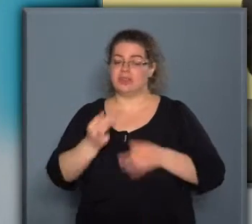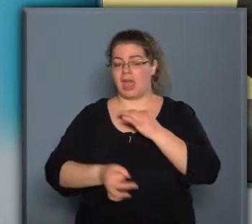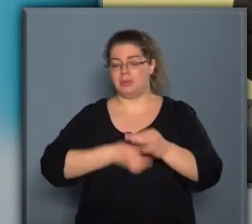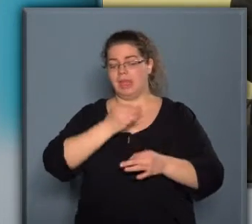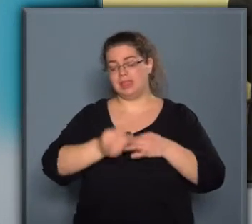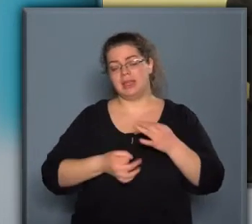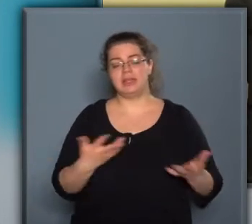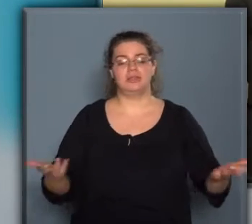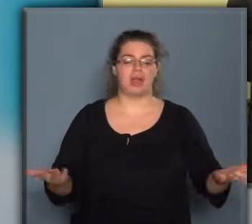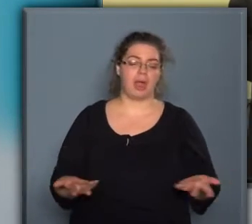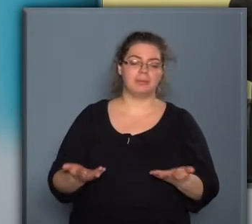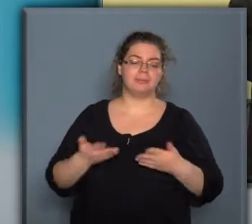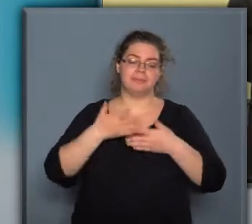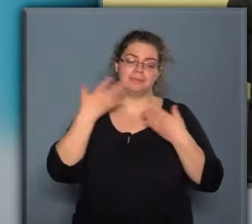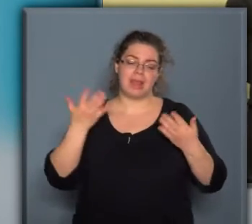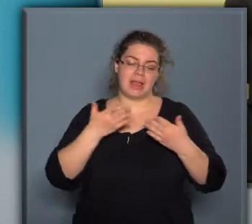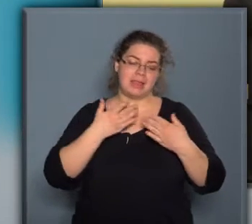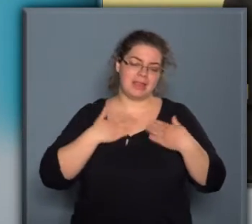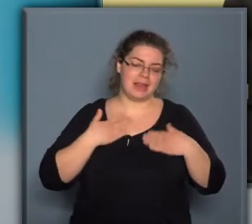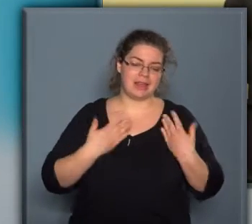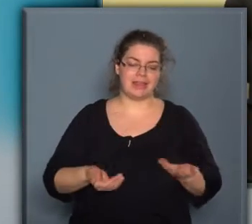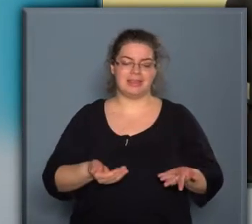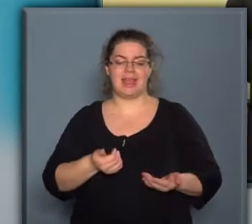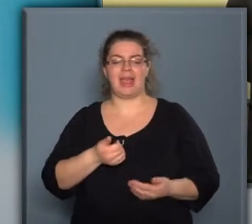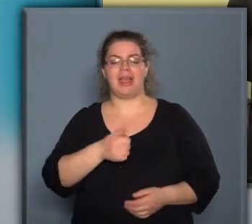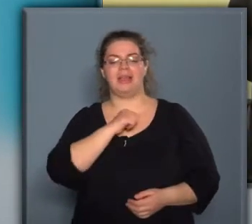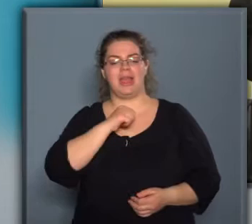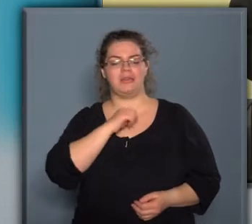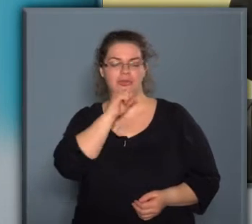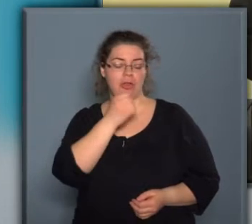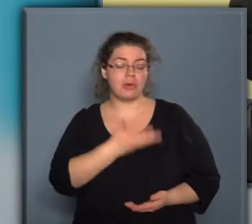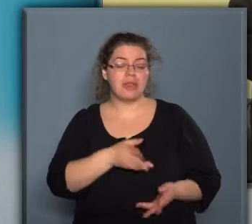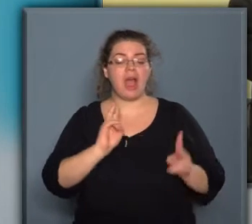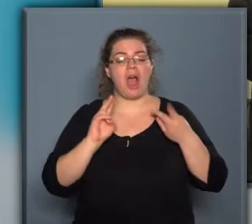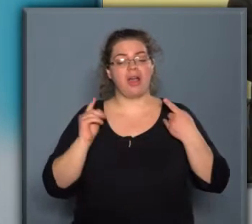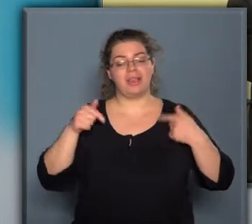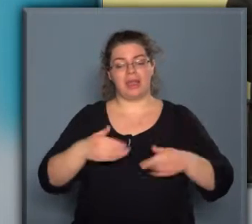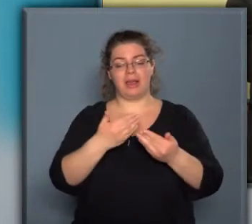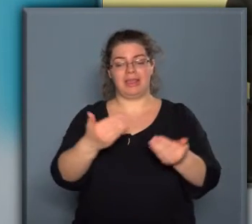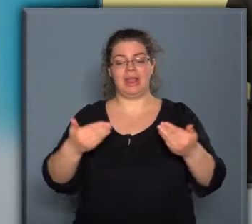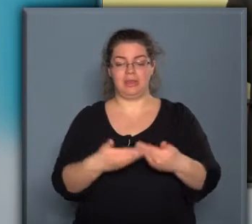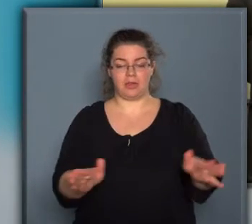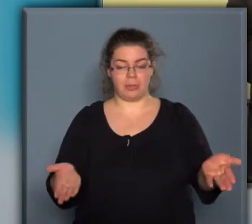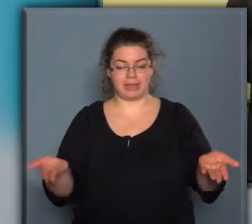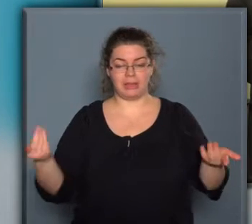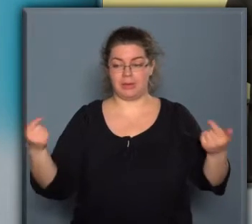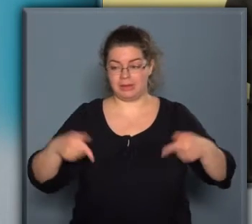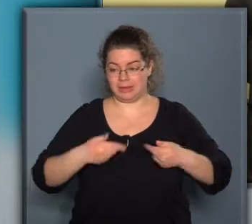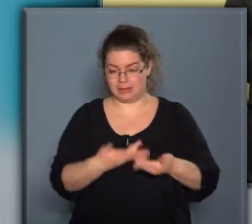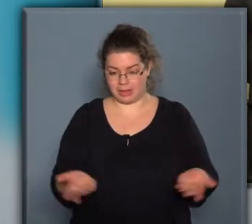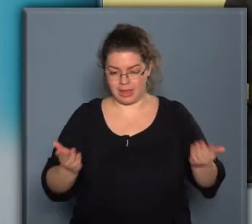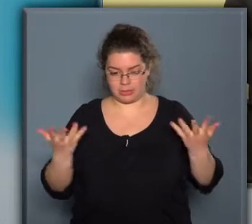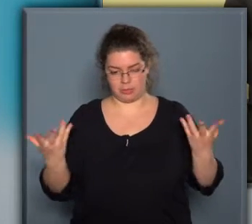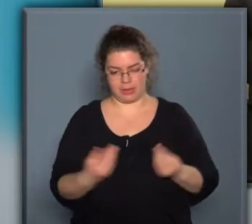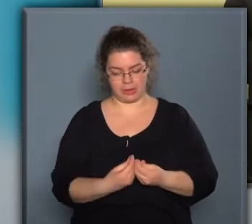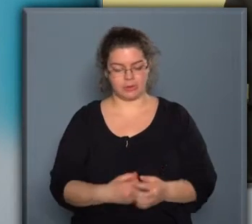természetesen meleg szeretettel, tisztelettel Gerzson Saroltát, akinek a kiállítás megnyitóján itt lehetünk